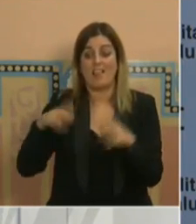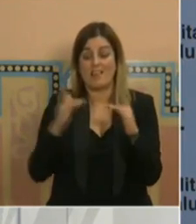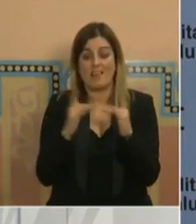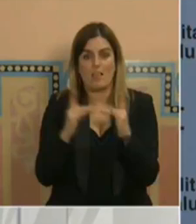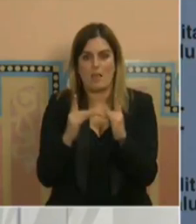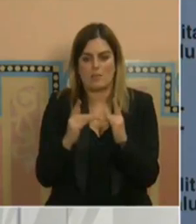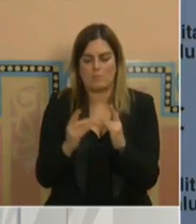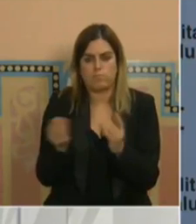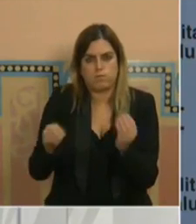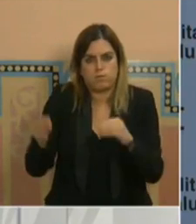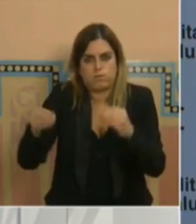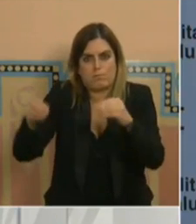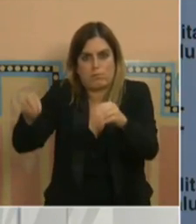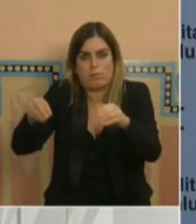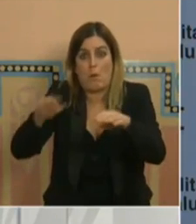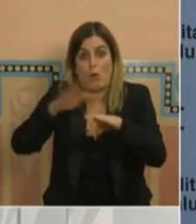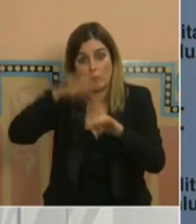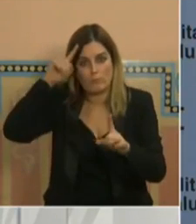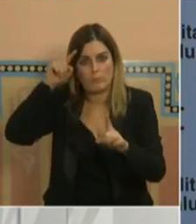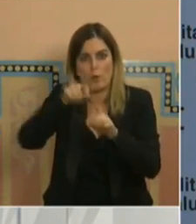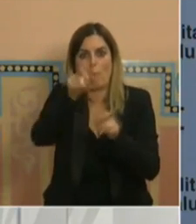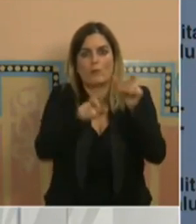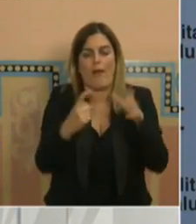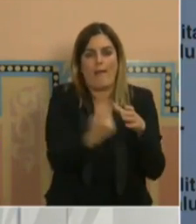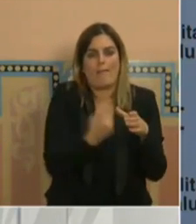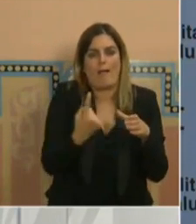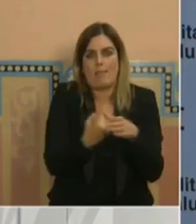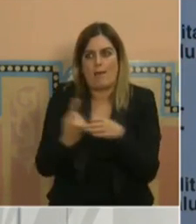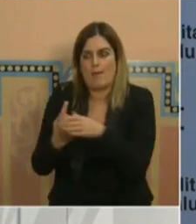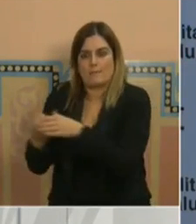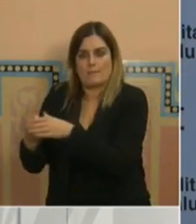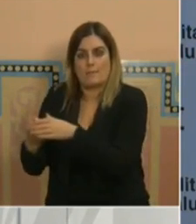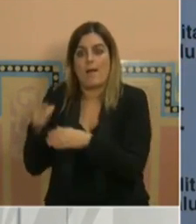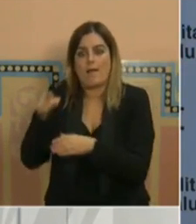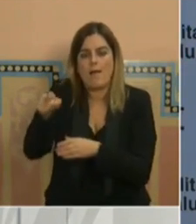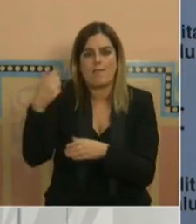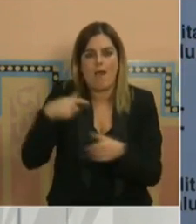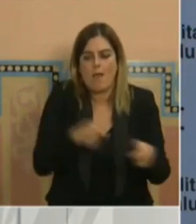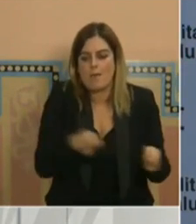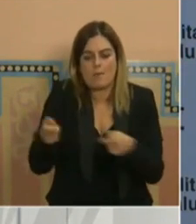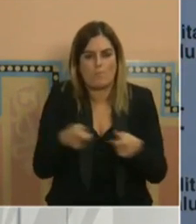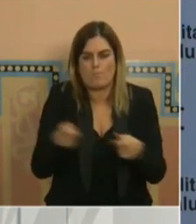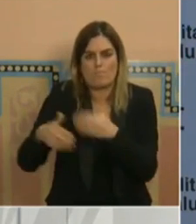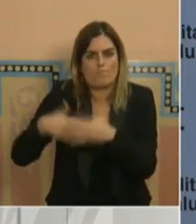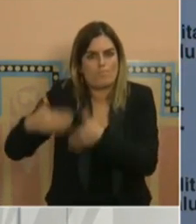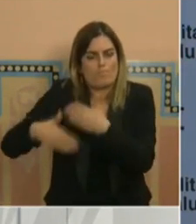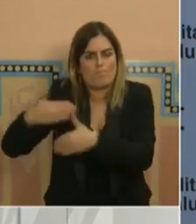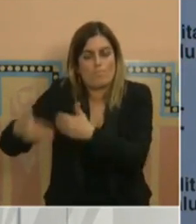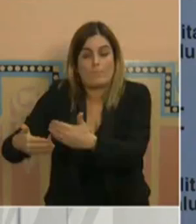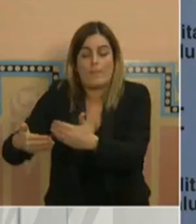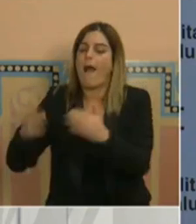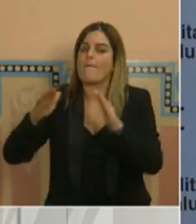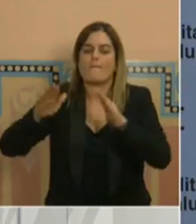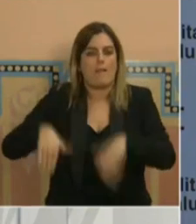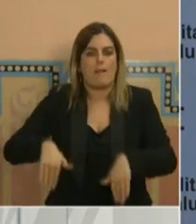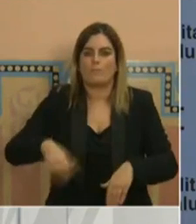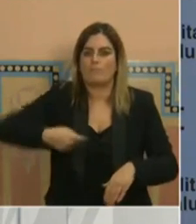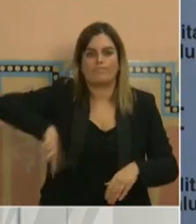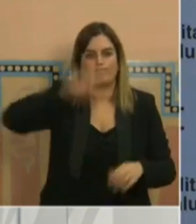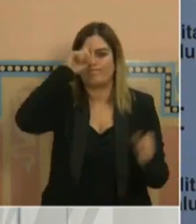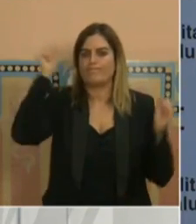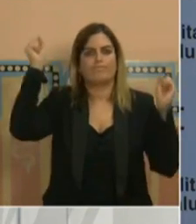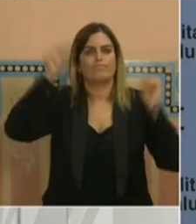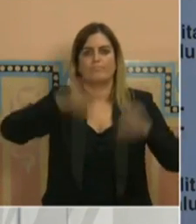llits per tenir pacients aïllats, i on han tingut ingressos persistents els últims dies, ens porten a haver d